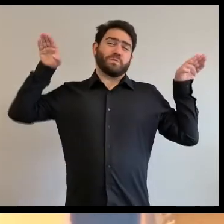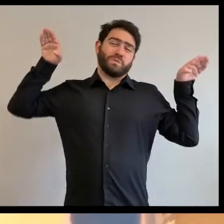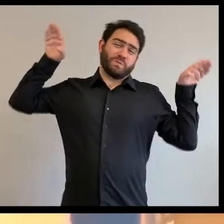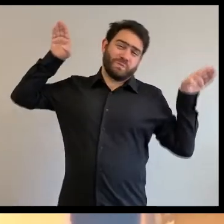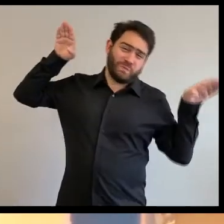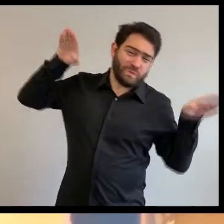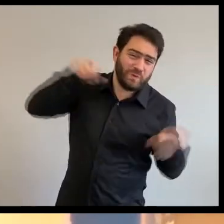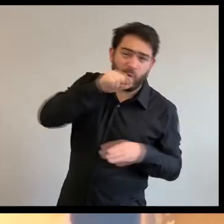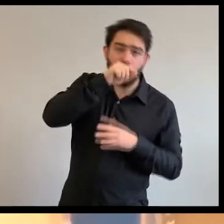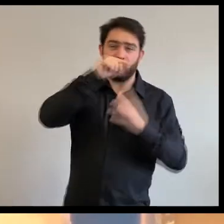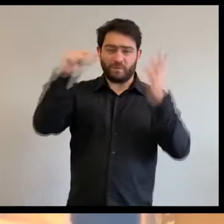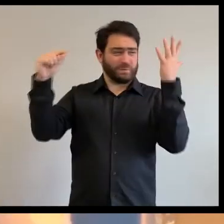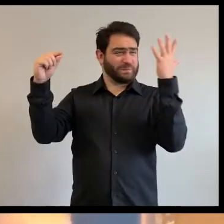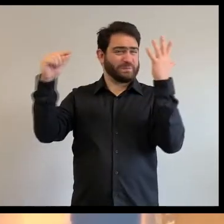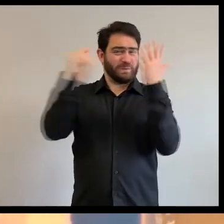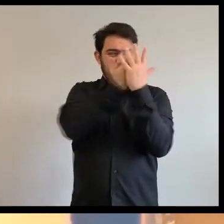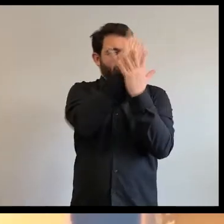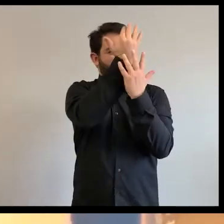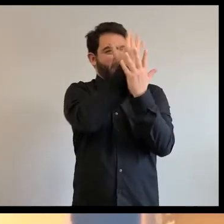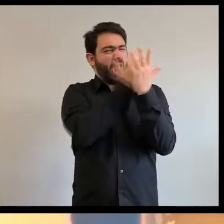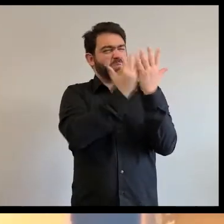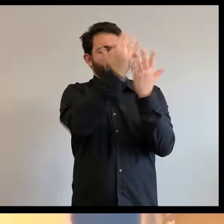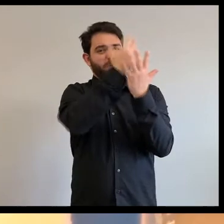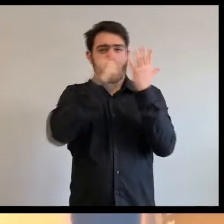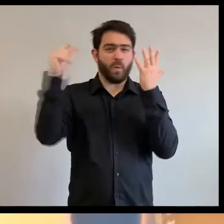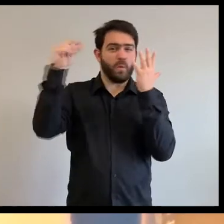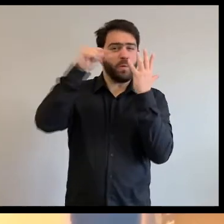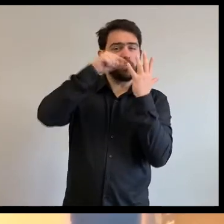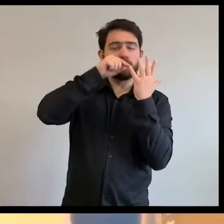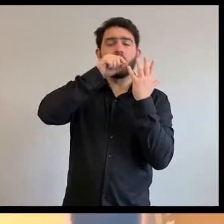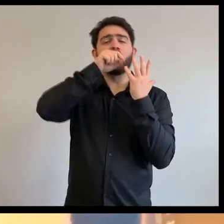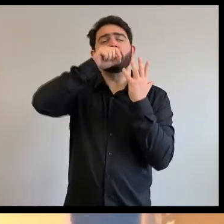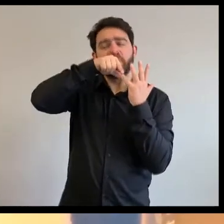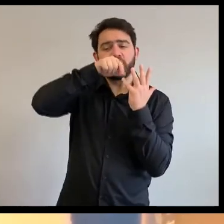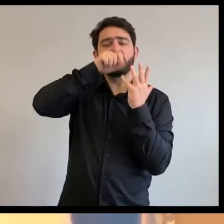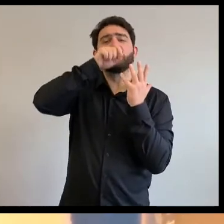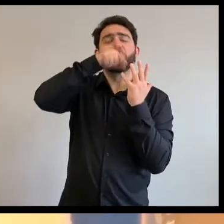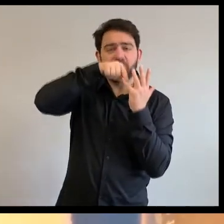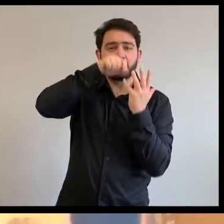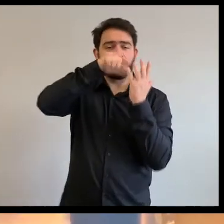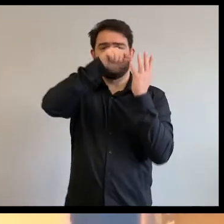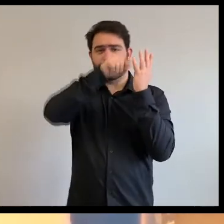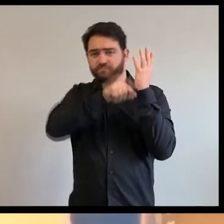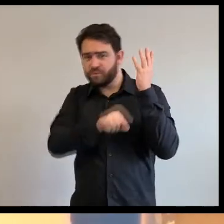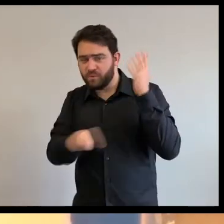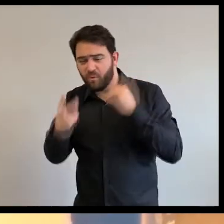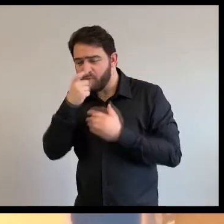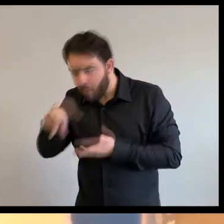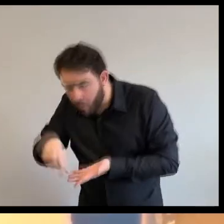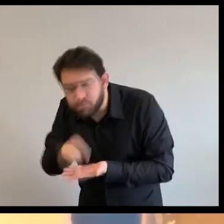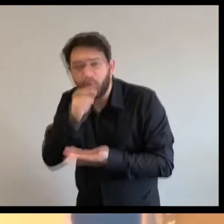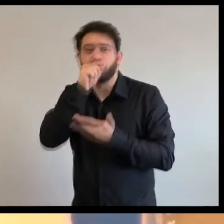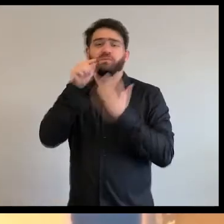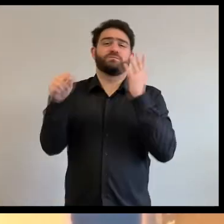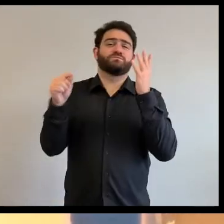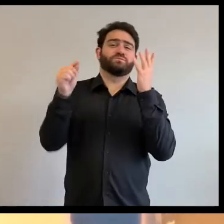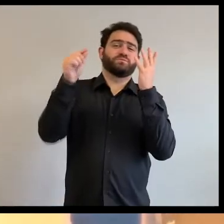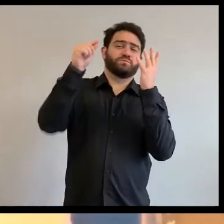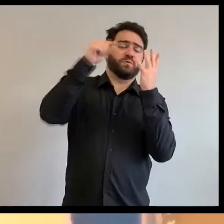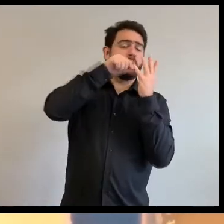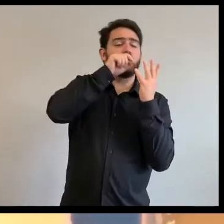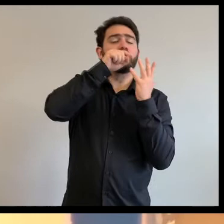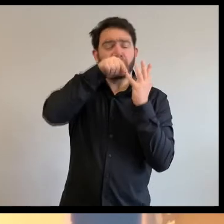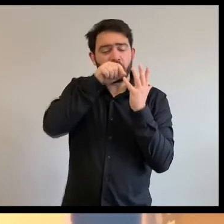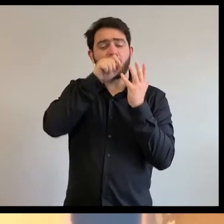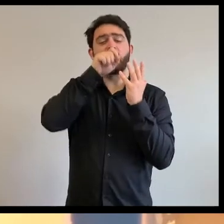Vite, Colibri a volé vers l'eau, vers la rivière. Il a pris une goutte d'eau dans son bec. Il a retourné vers la forêt en